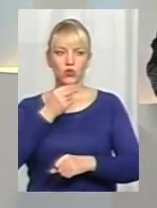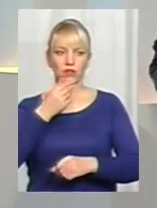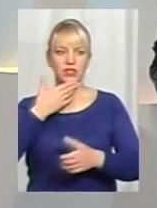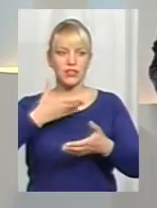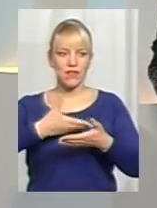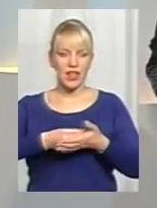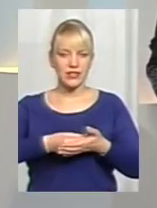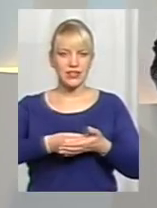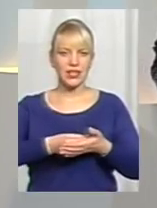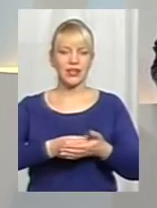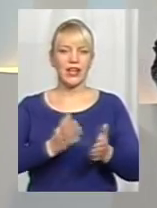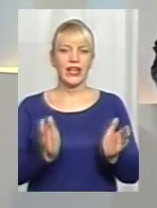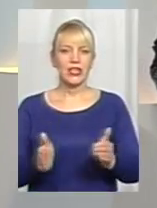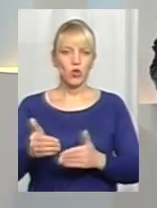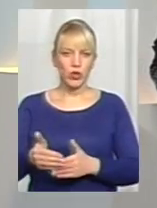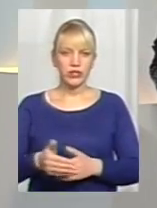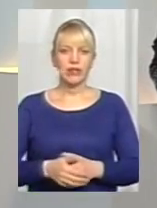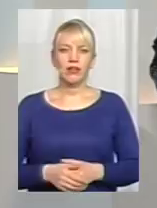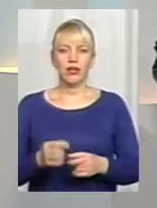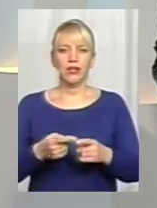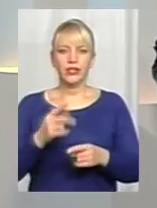власних ресурсів? Поясню слідуюче.